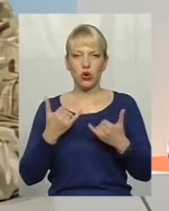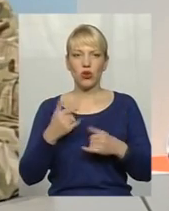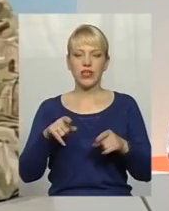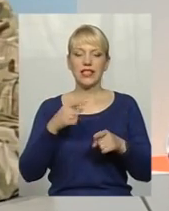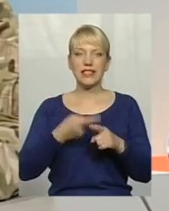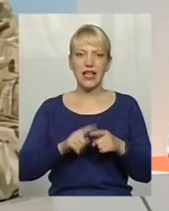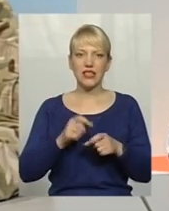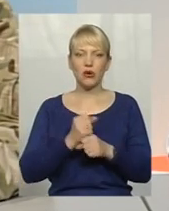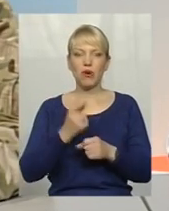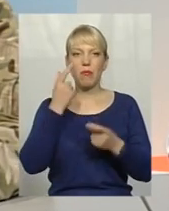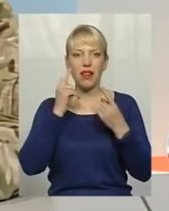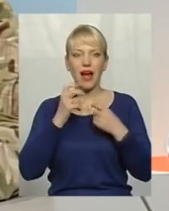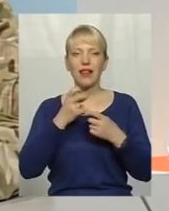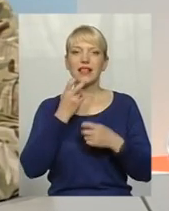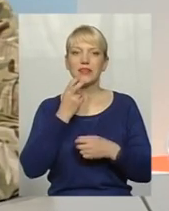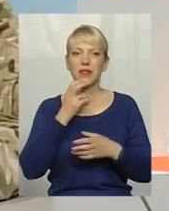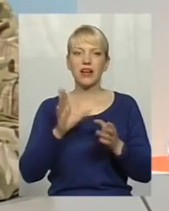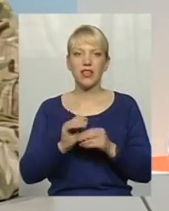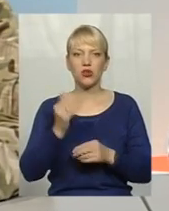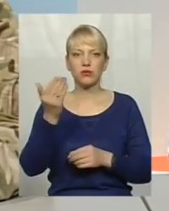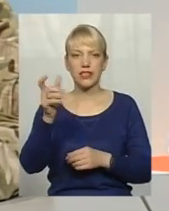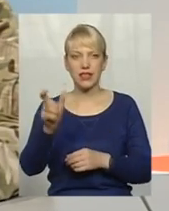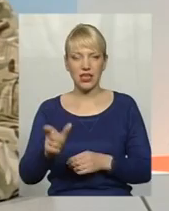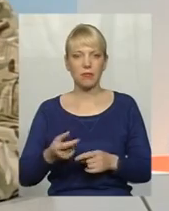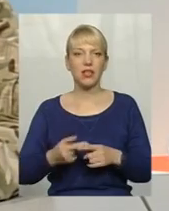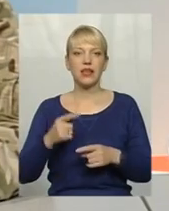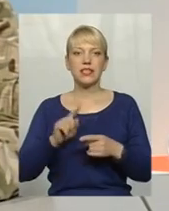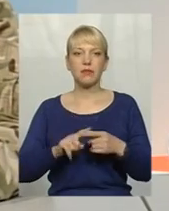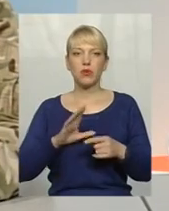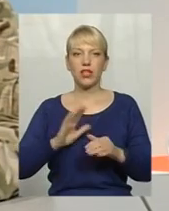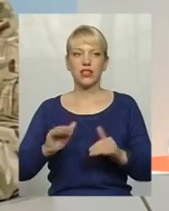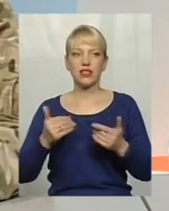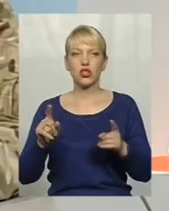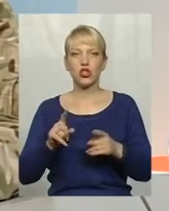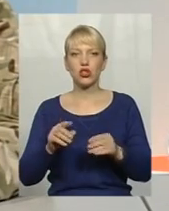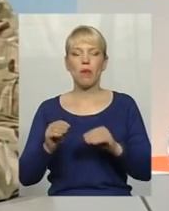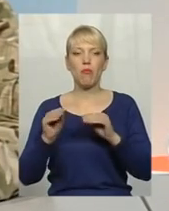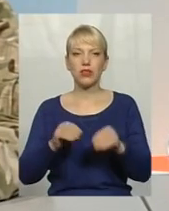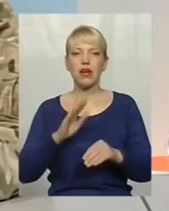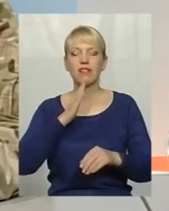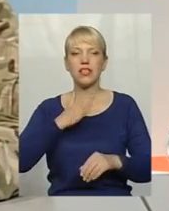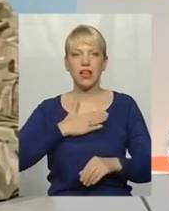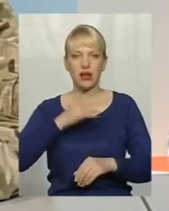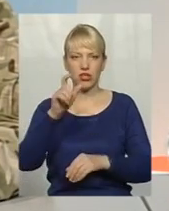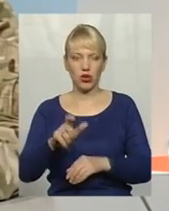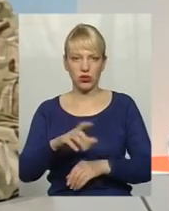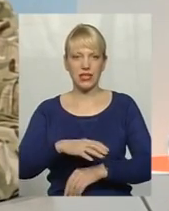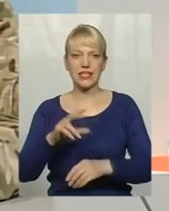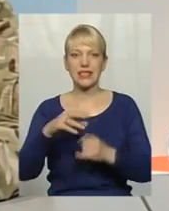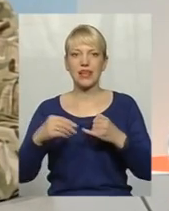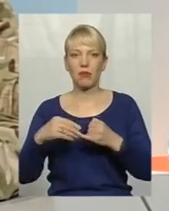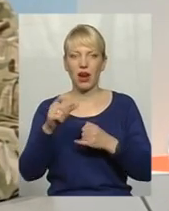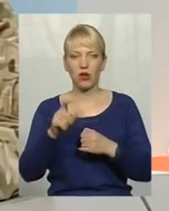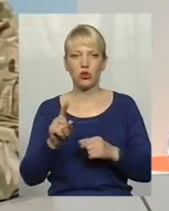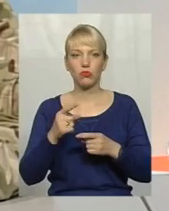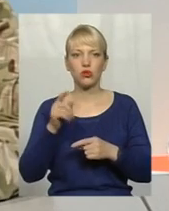Ми плакали і сміялися разом з ним, бо безпосередньо була ініціатором, щоб поставили саме нашому землякові одному із перших,